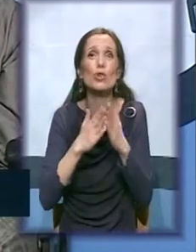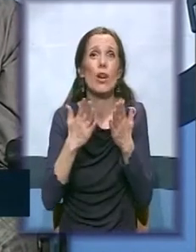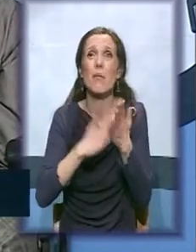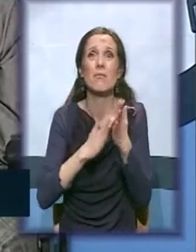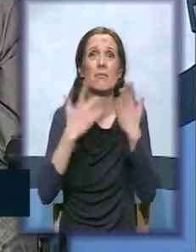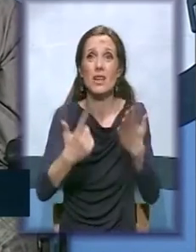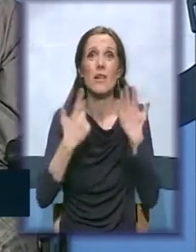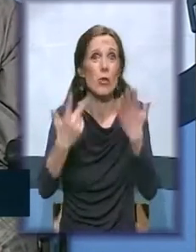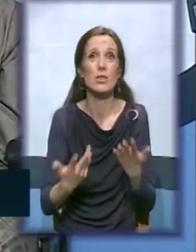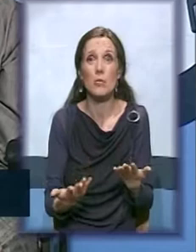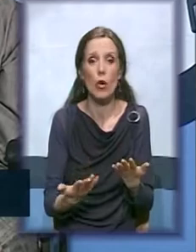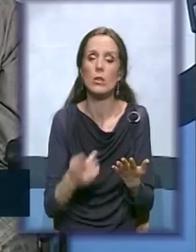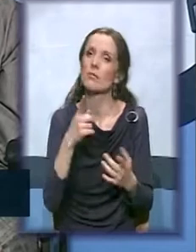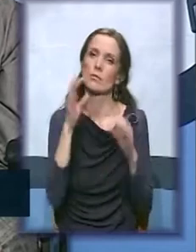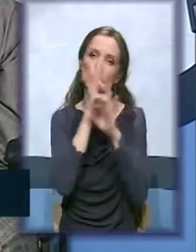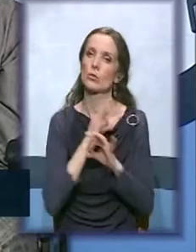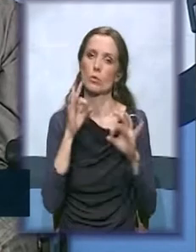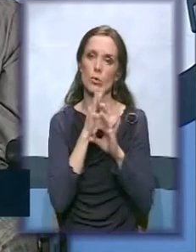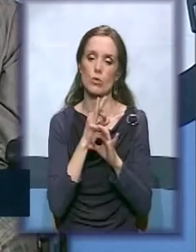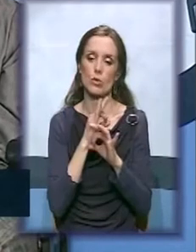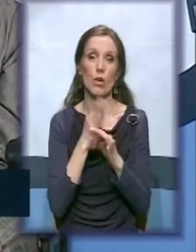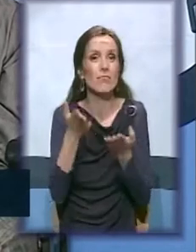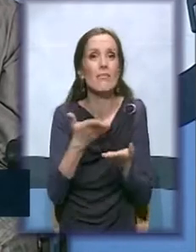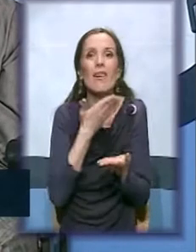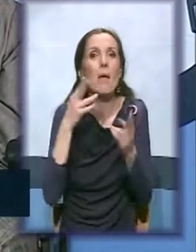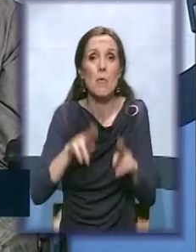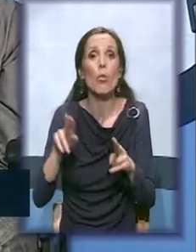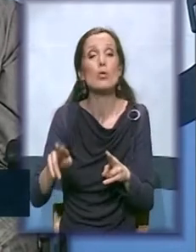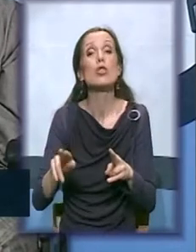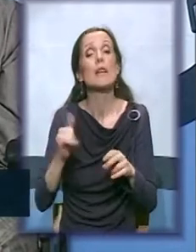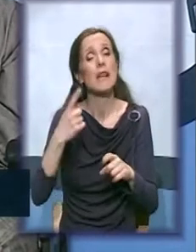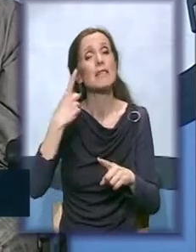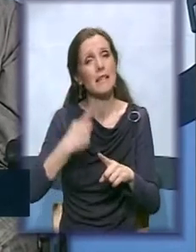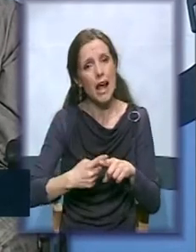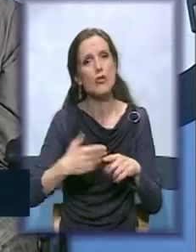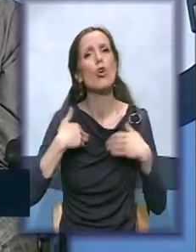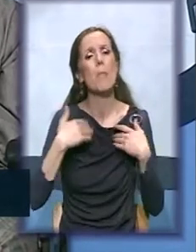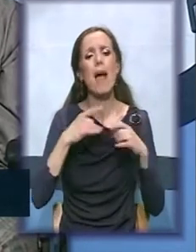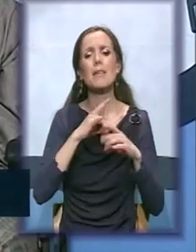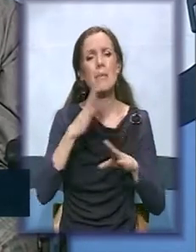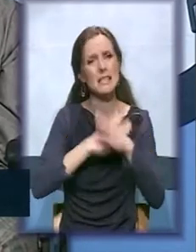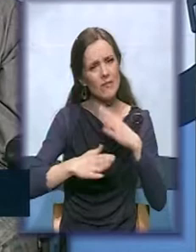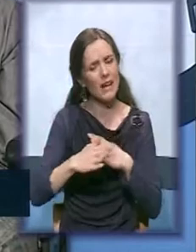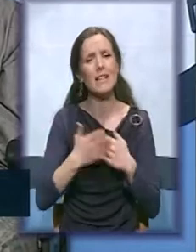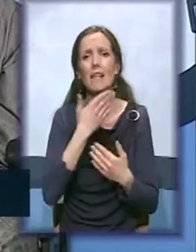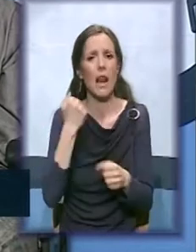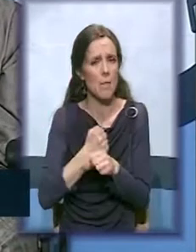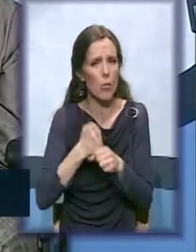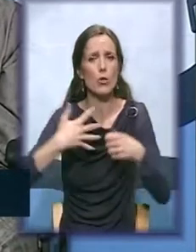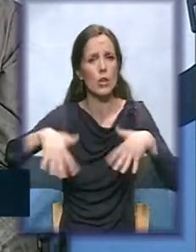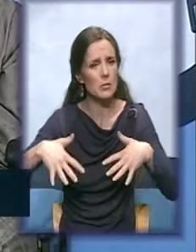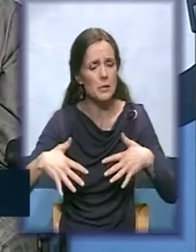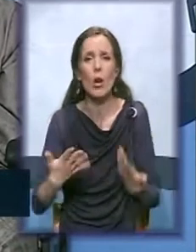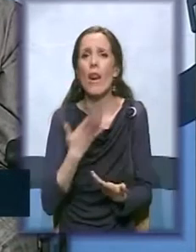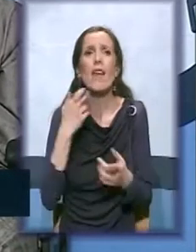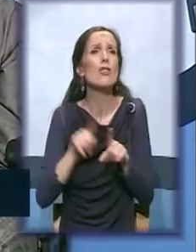tužno. I nema mogućnosti. Mislim, točno je da mladi bez invaliditeta nemaju posao, nemaju neku